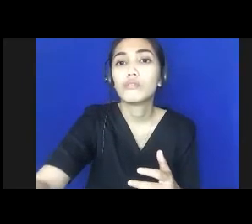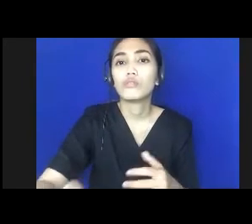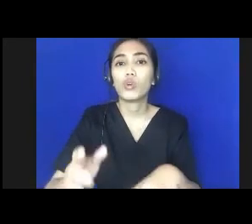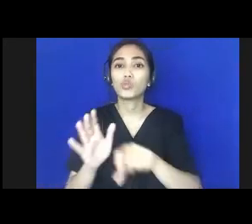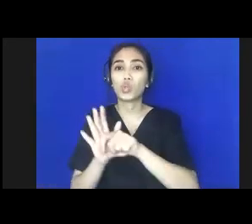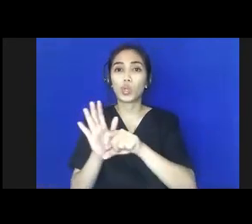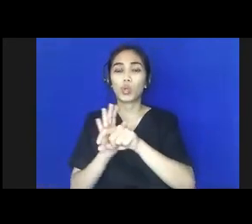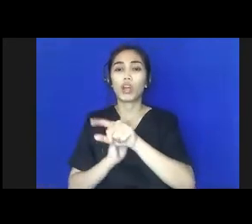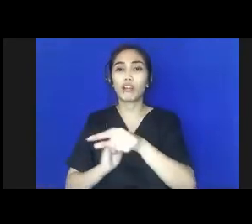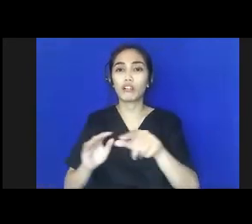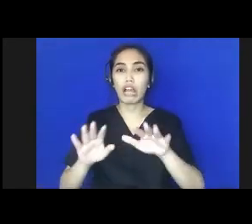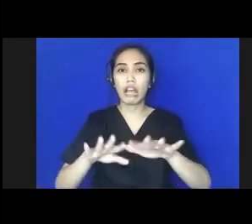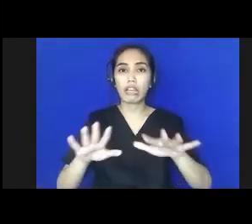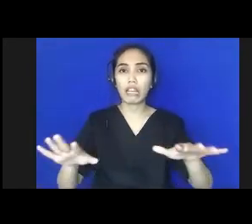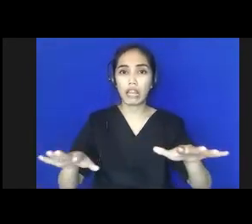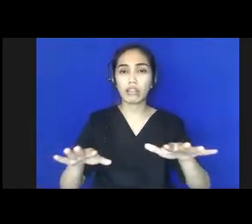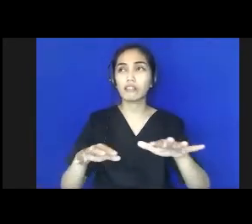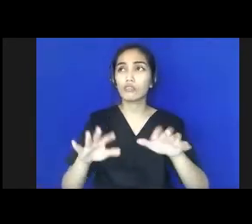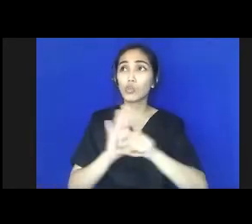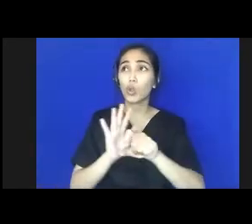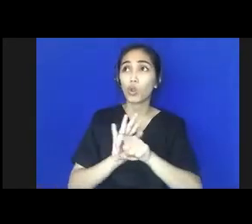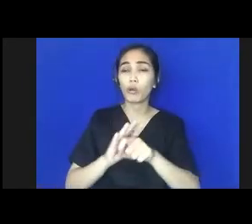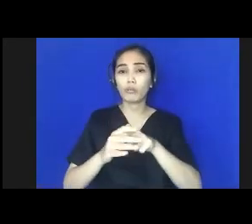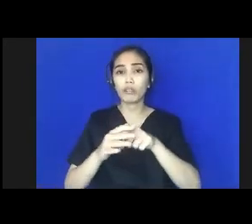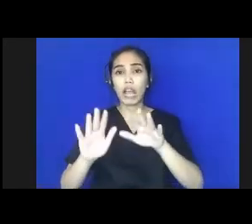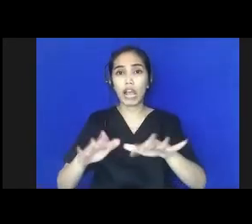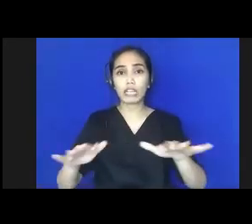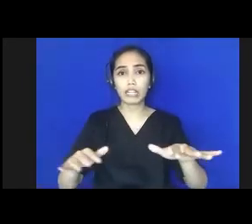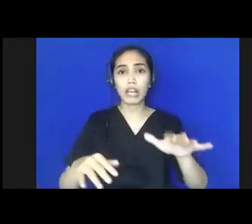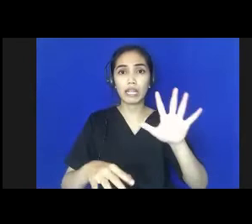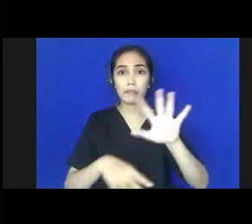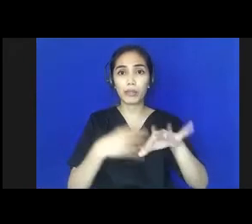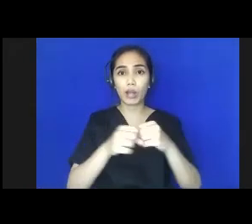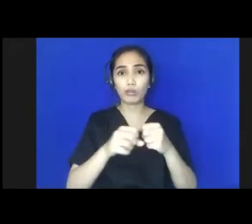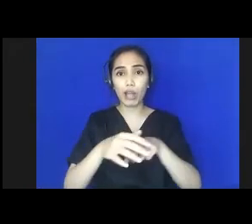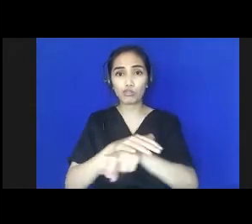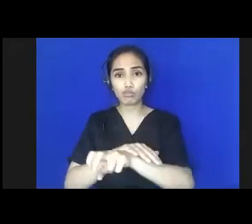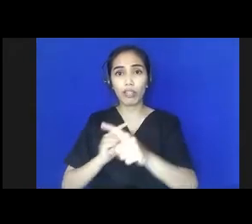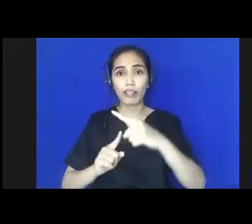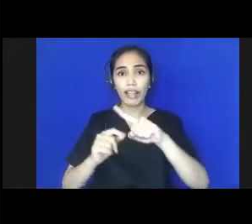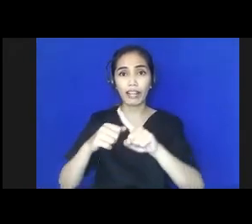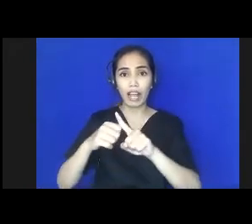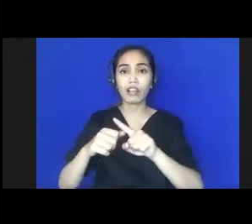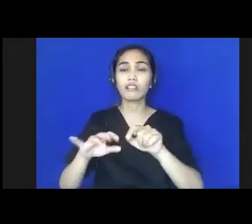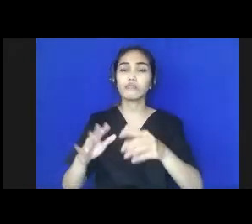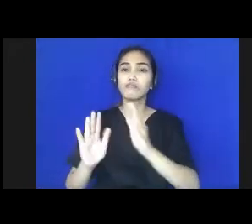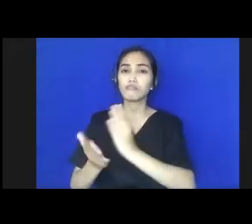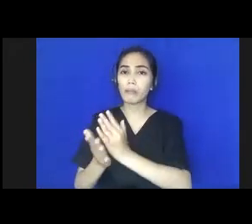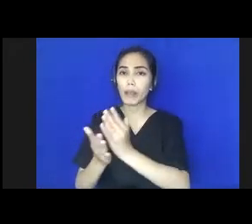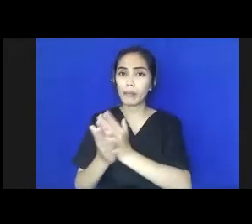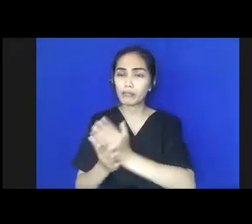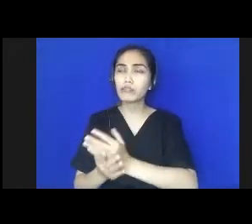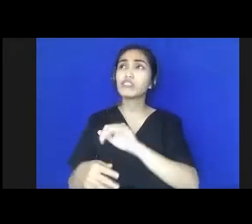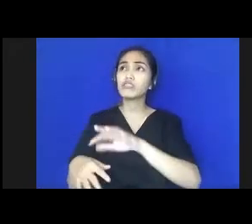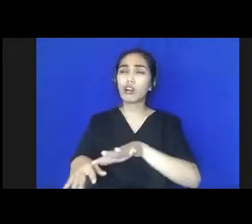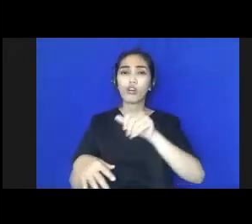Kemudian angka mengulang kelas di kelas 1, kelas 2, itu bisa menurun. Karena umumnya terjadi itu karena anak tidak